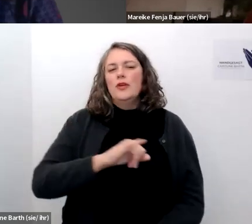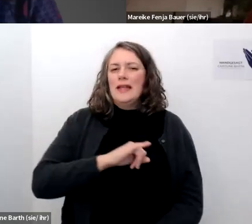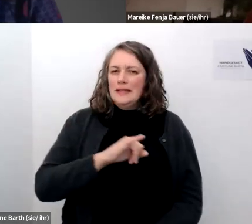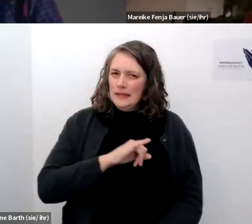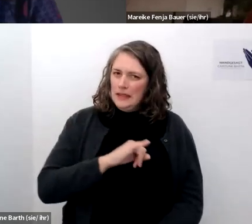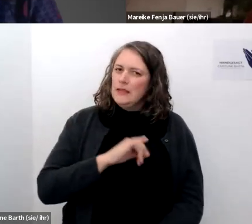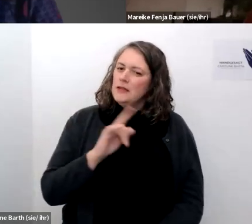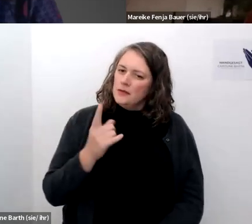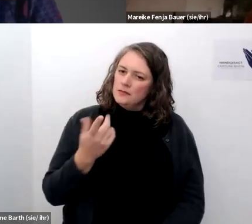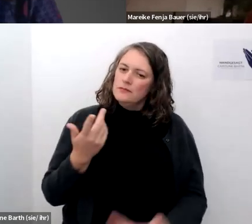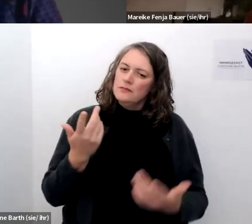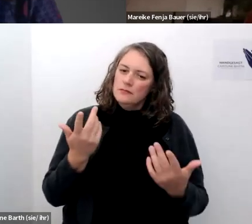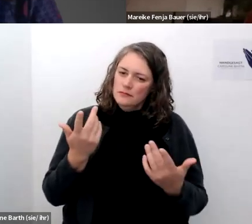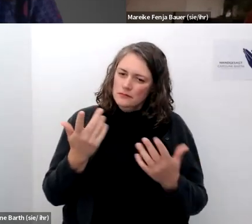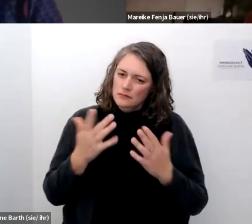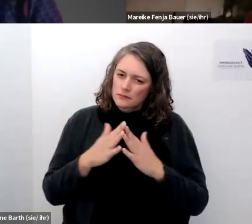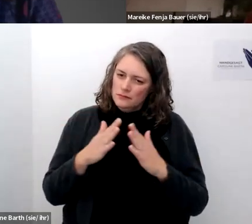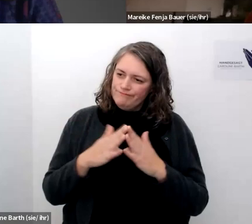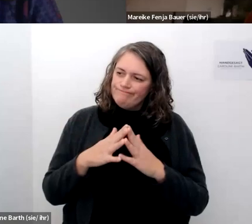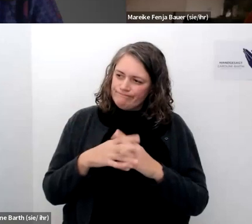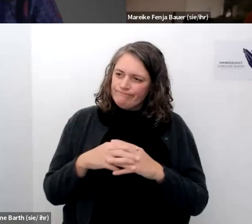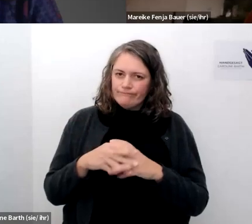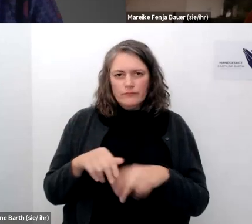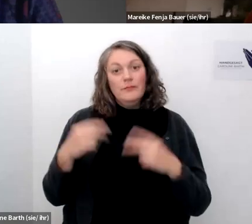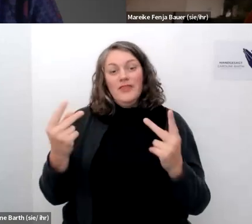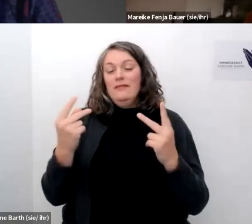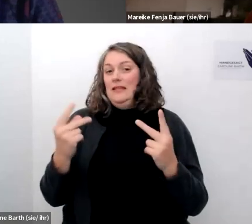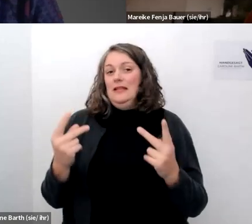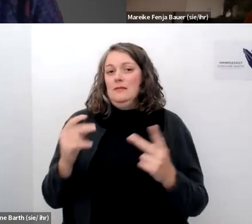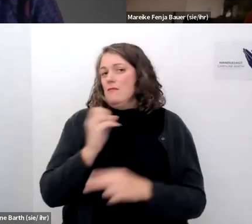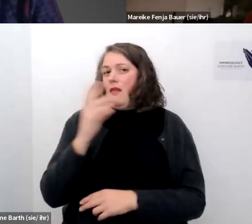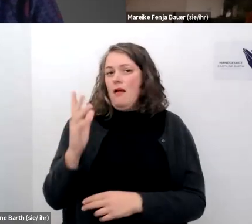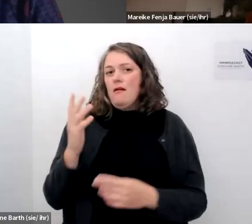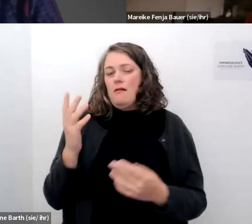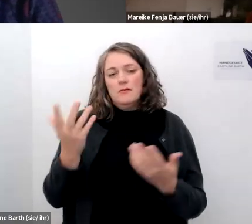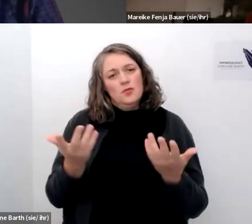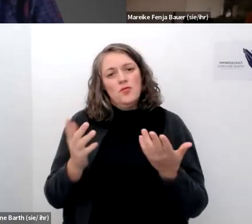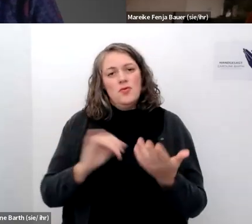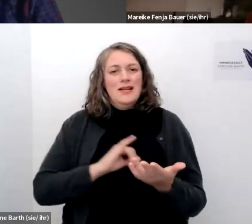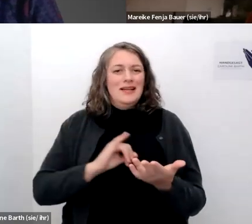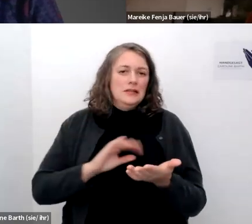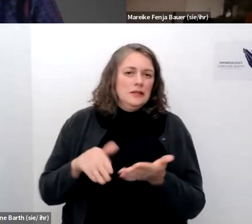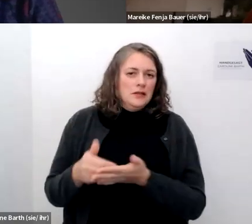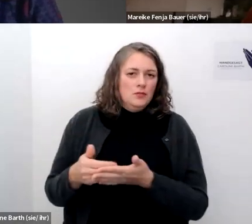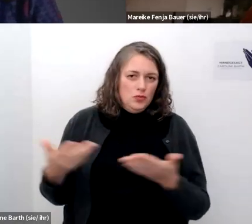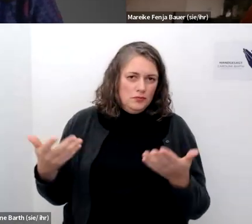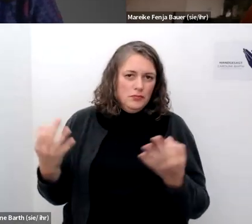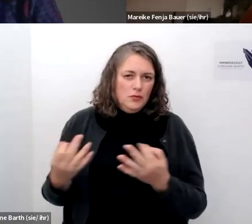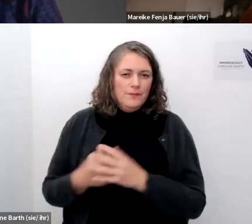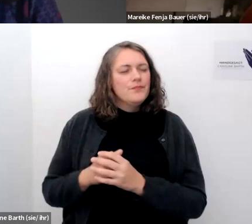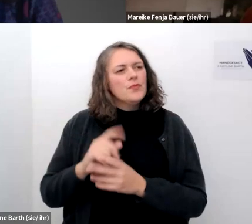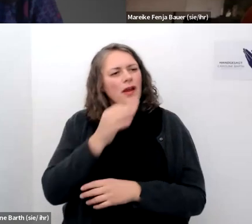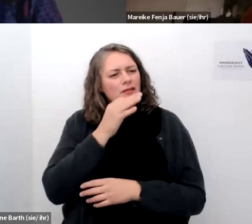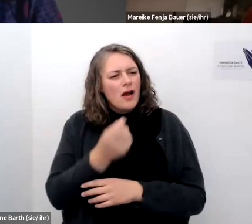auch noch mal sehr sehr wichtig und hier kam so ein bisschen eine frage auf die vielleicht